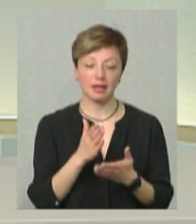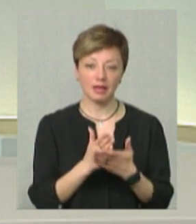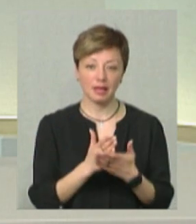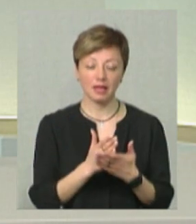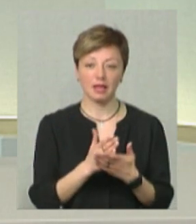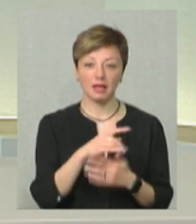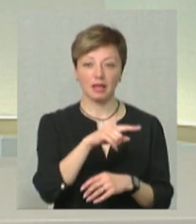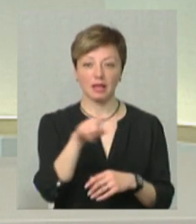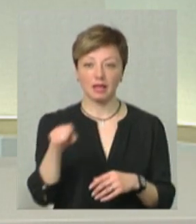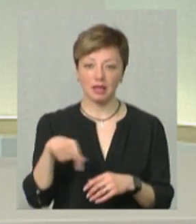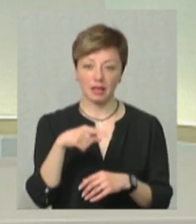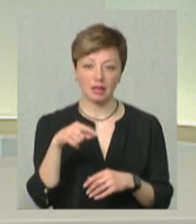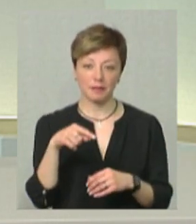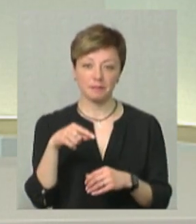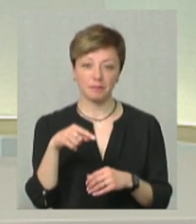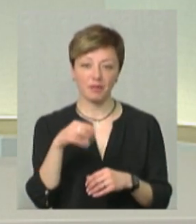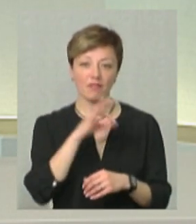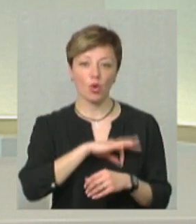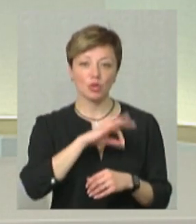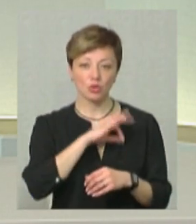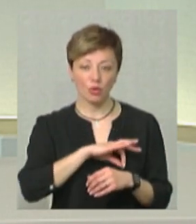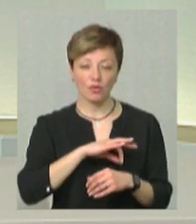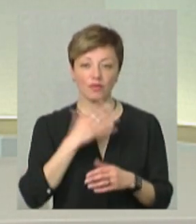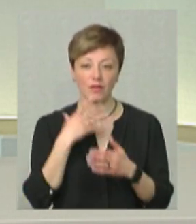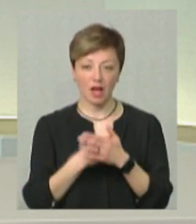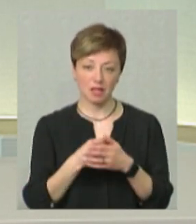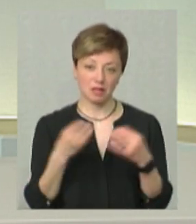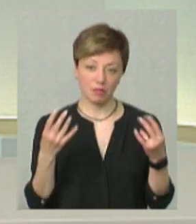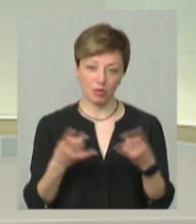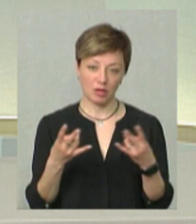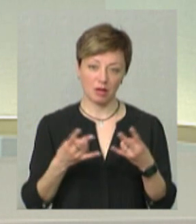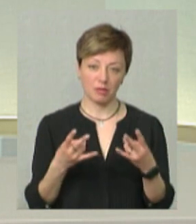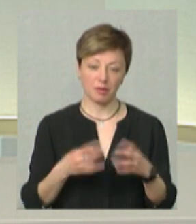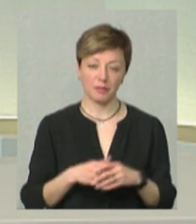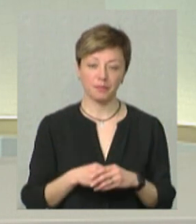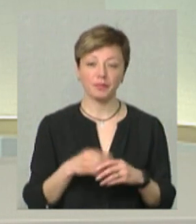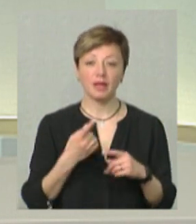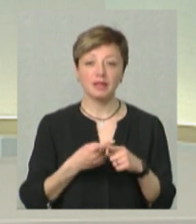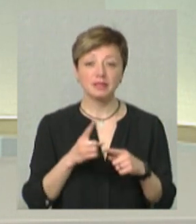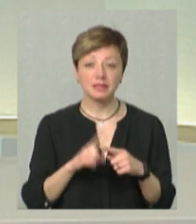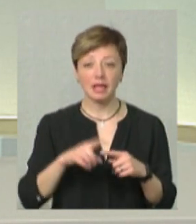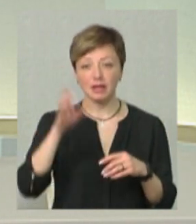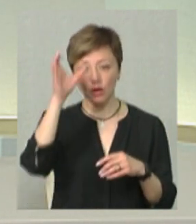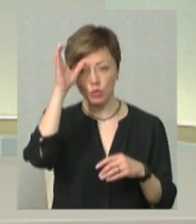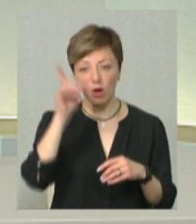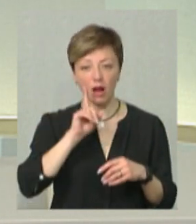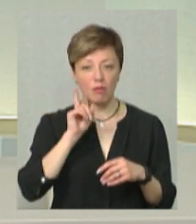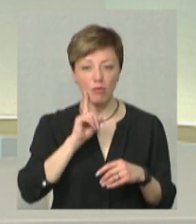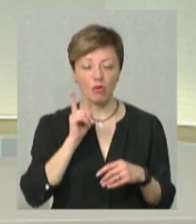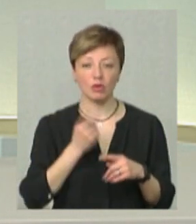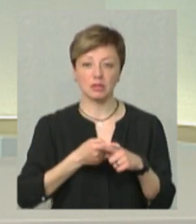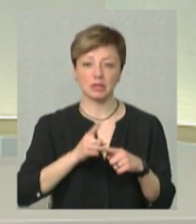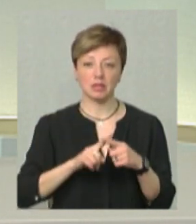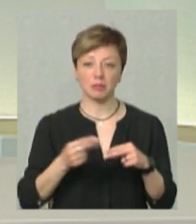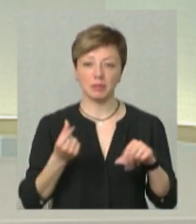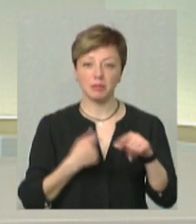їх використовувати у власні інтереси. Ну, тому що це інтелектуальна молодь, це підприємці,